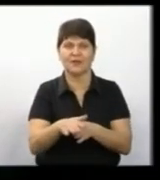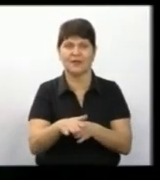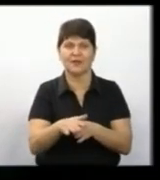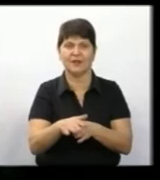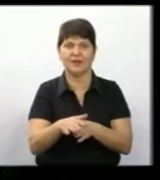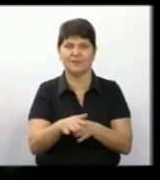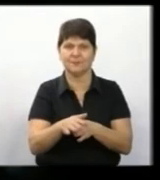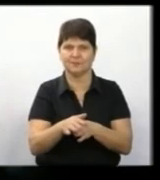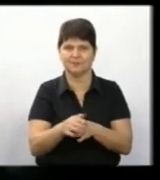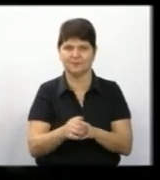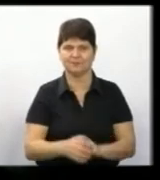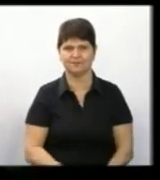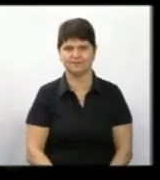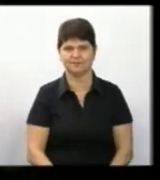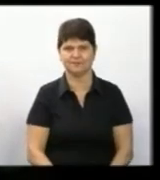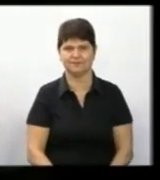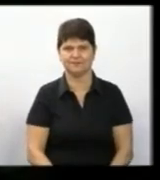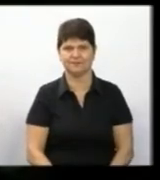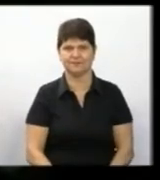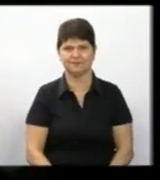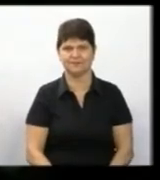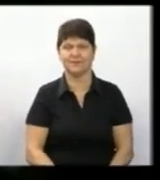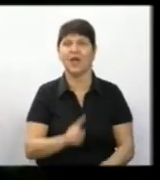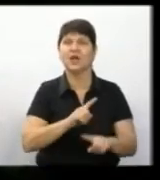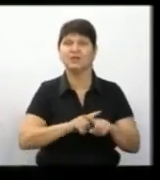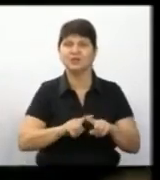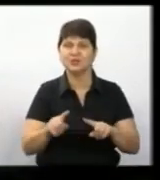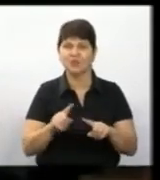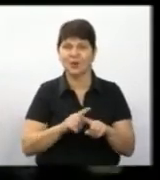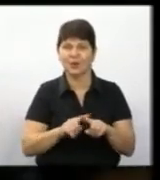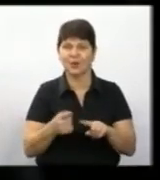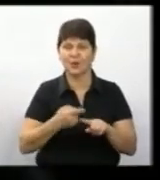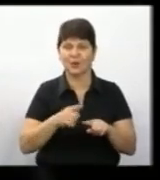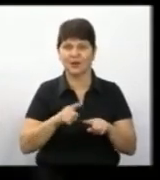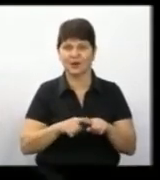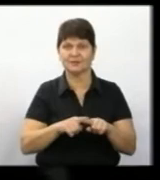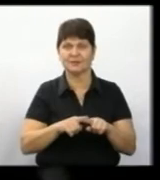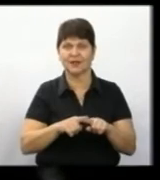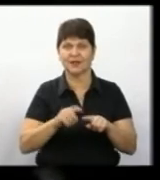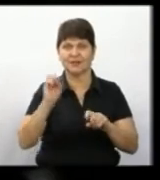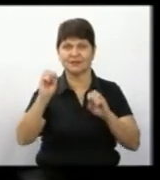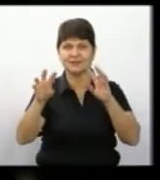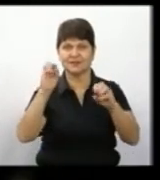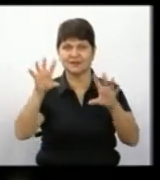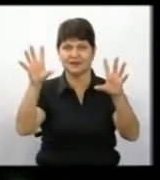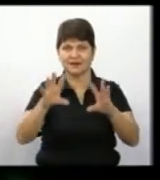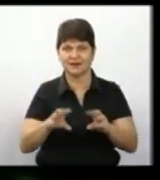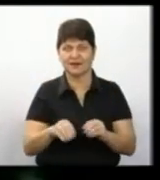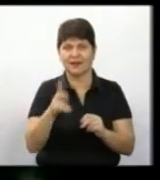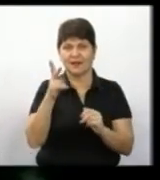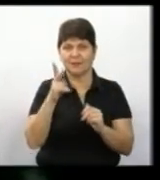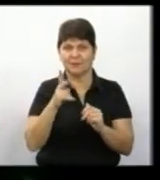Розігрувалися вирішки. Скоро це все згасне. Перестануть